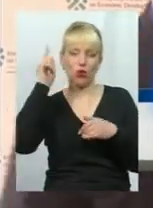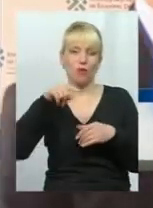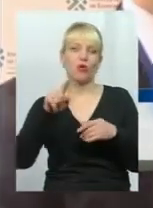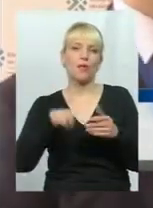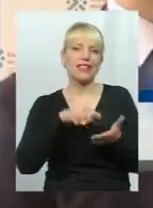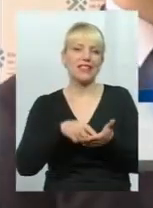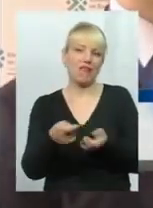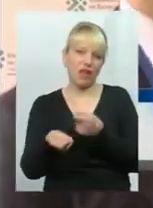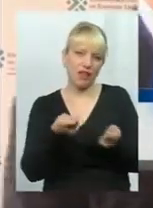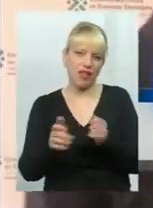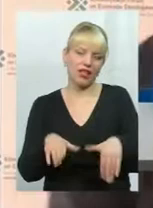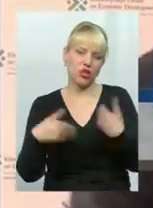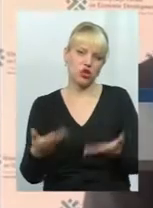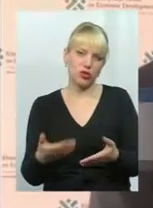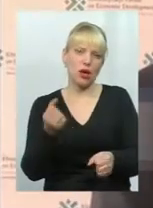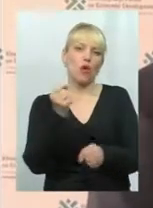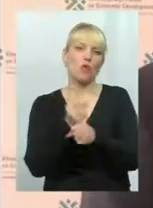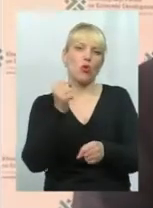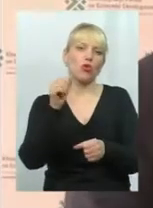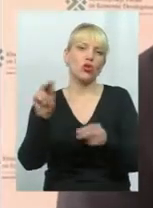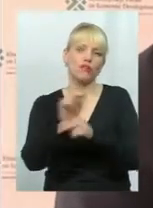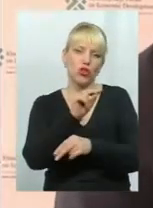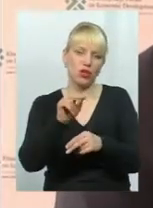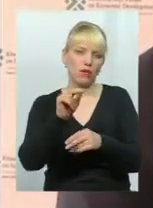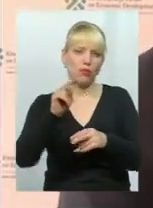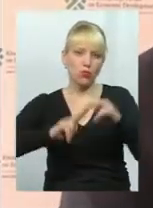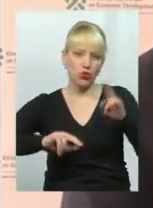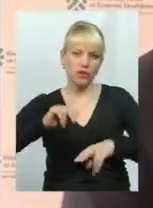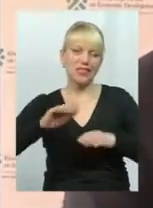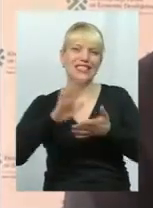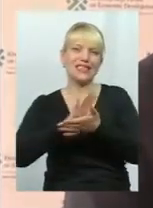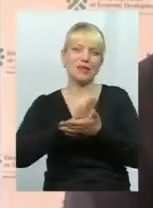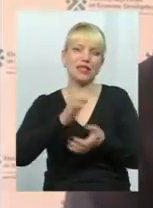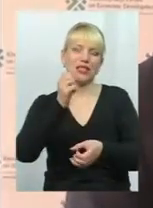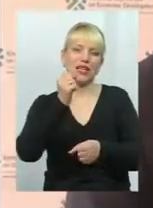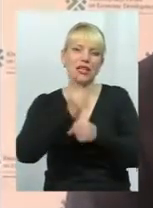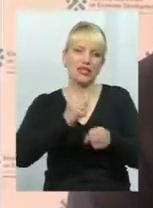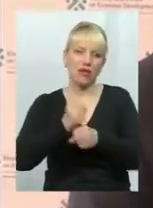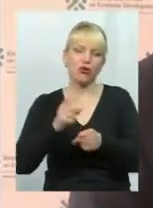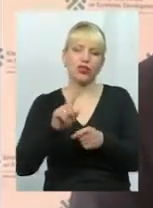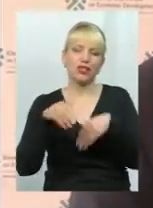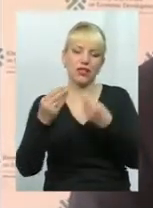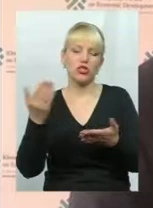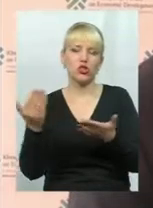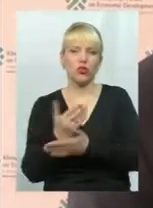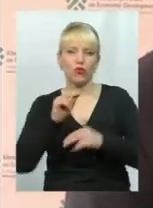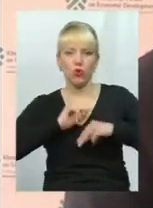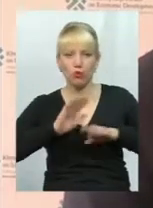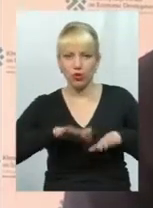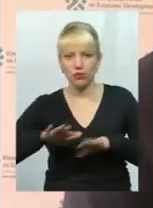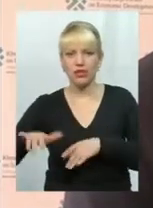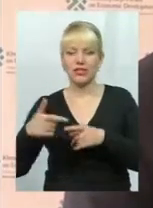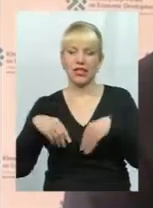ініціює будівництво сміттєприробного заводу, який надасть можливість створити нові робочі місця, який надасть можливість